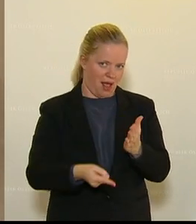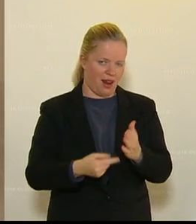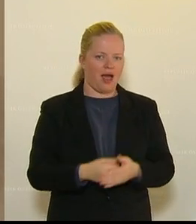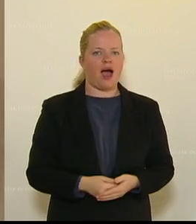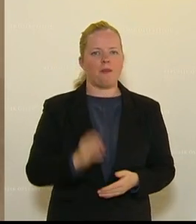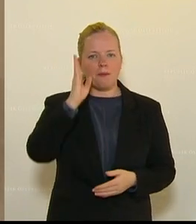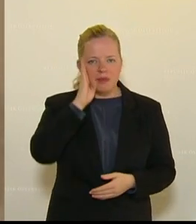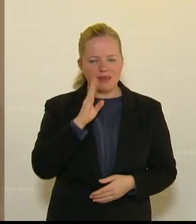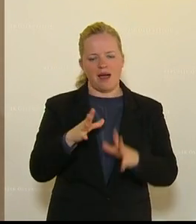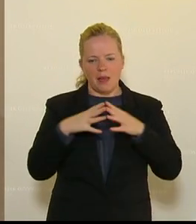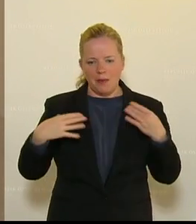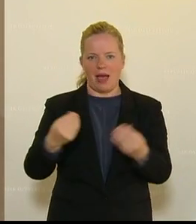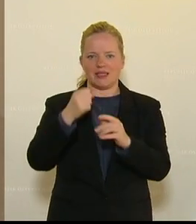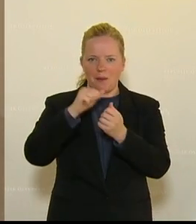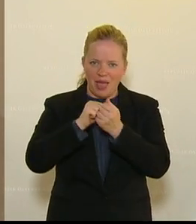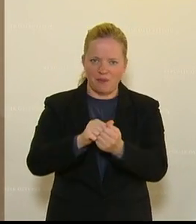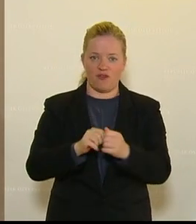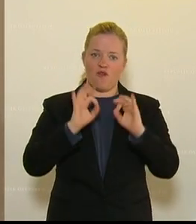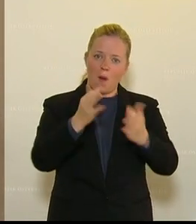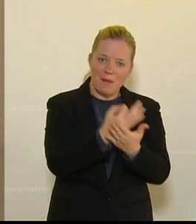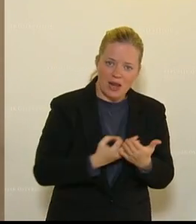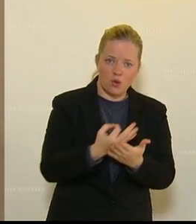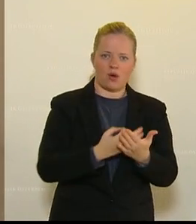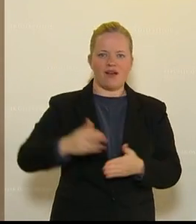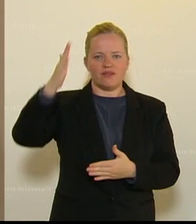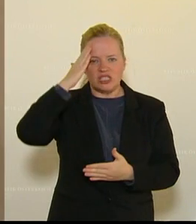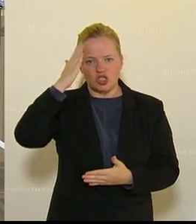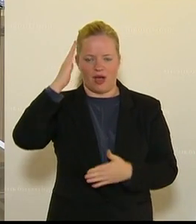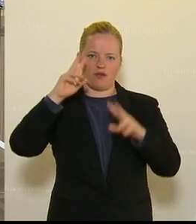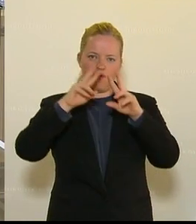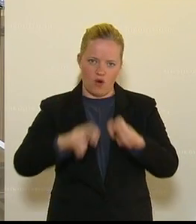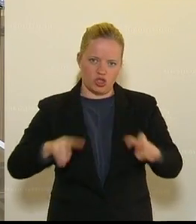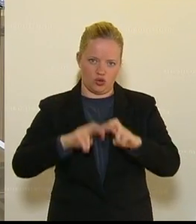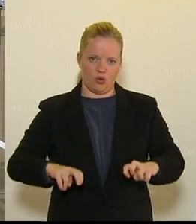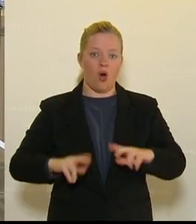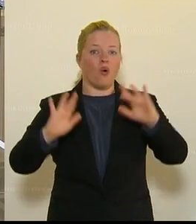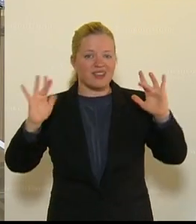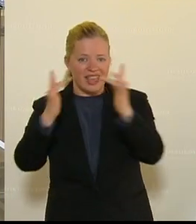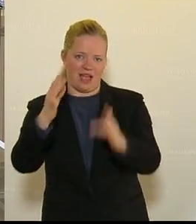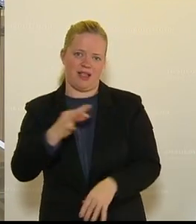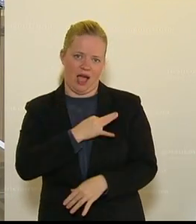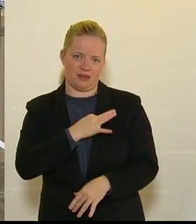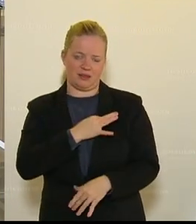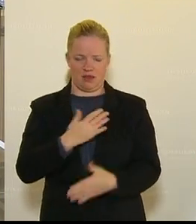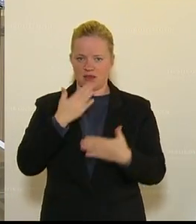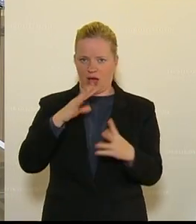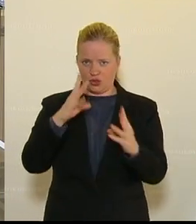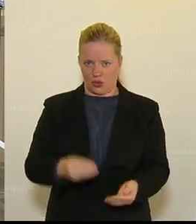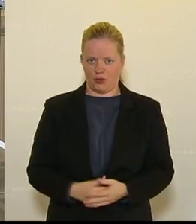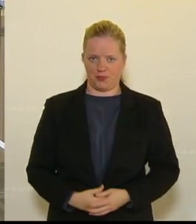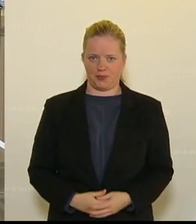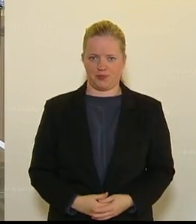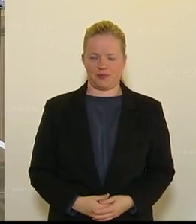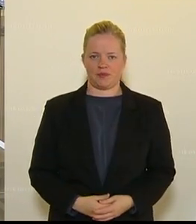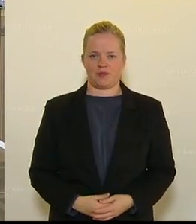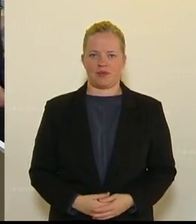Sinne, bitte kämpfen wir dafür. Für Bildung, für Wissenschaft, für Forschung und gegen die Angst. Dankeschön. In der